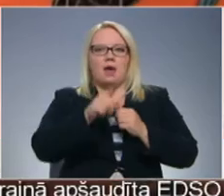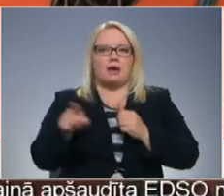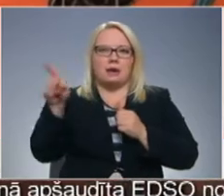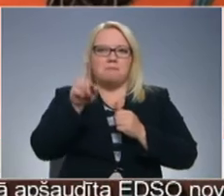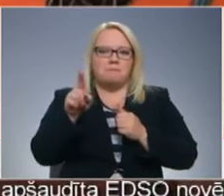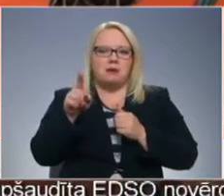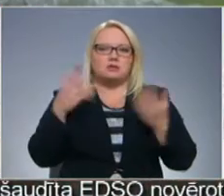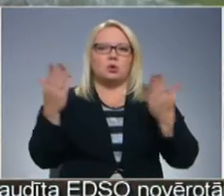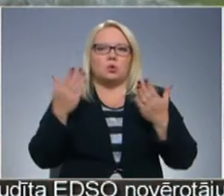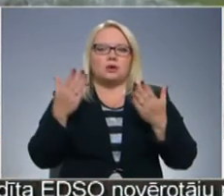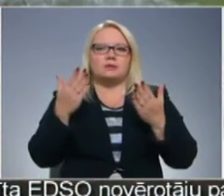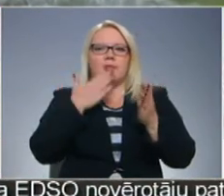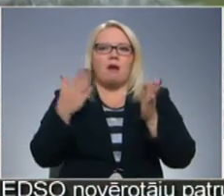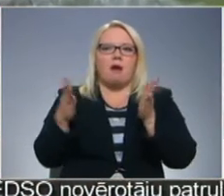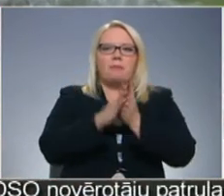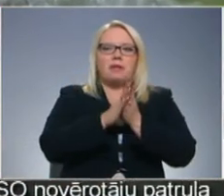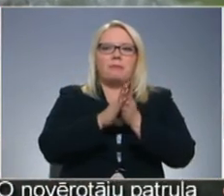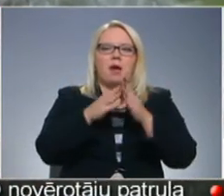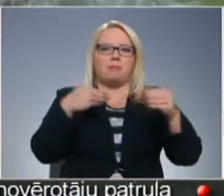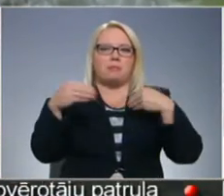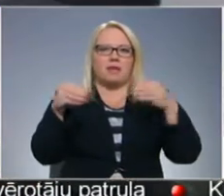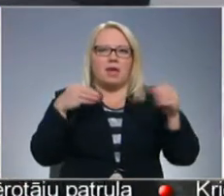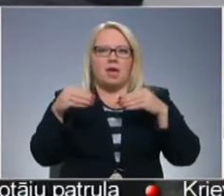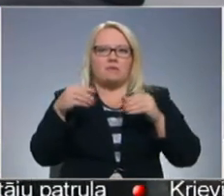kuras tiek aplīmēts ar plēvi. Jā,